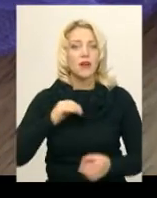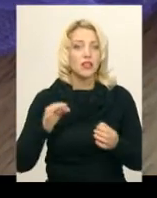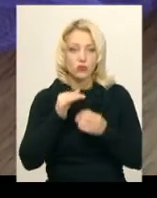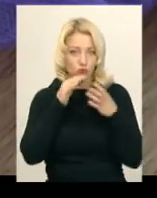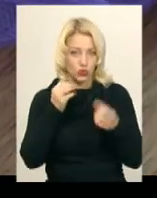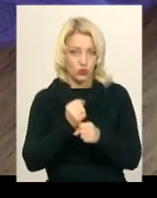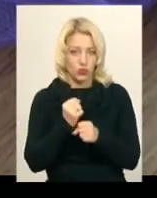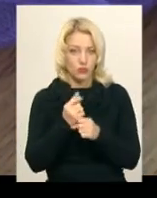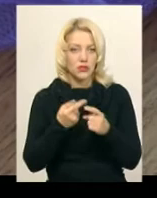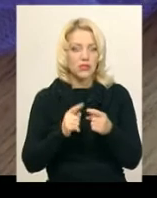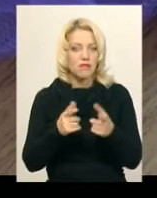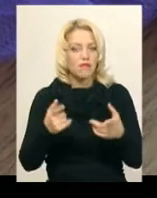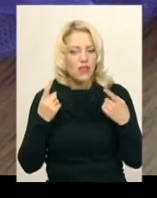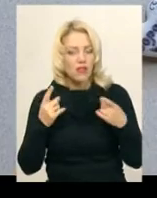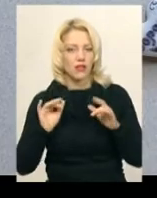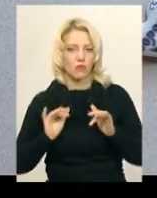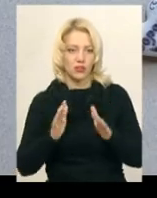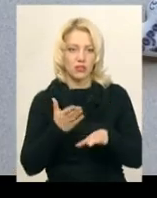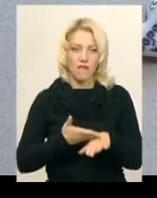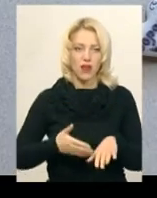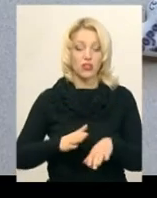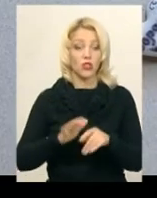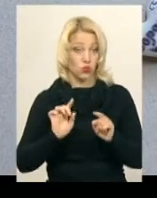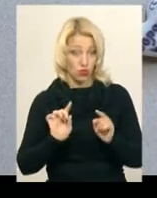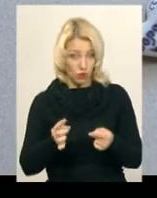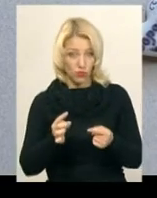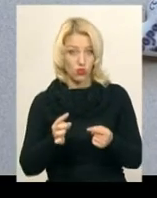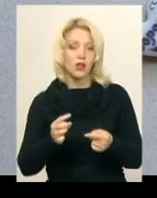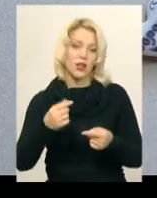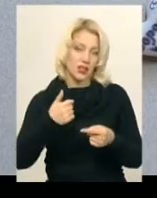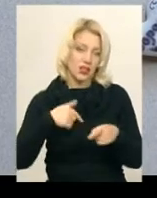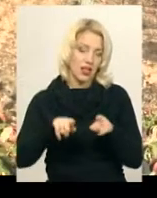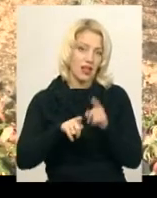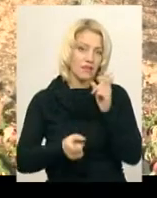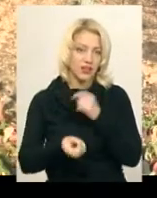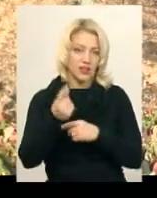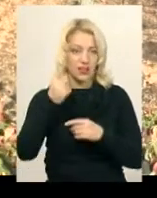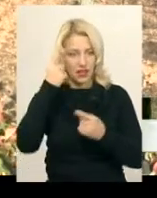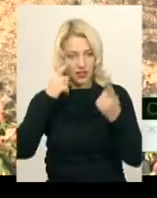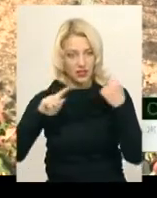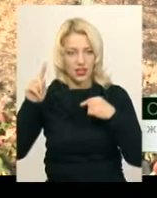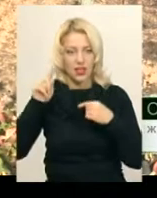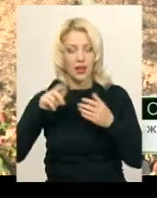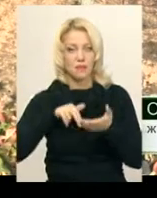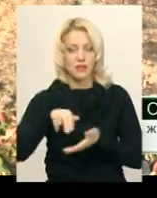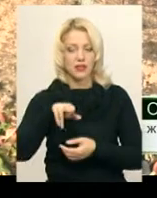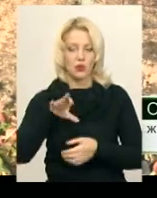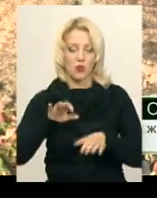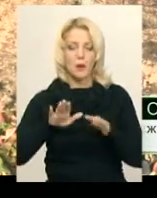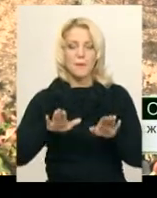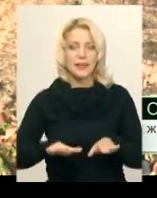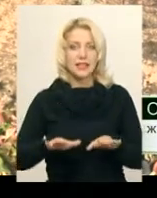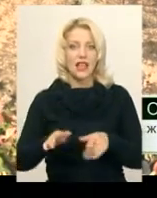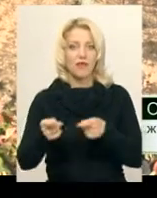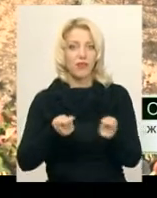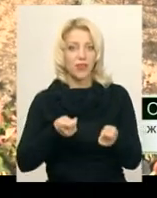великий процес і важкий. Тому така виникла ідея – піти до місцевої влади,